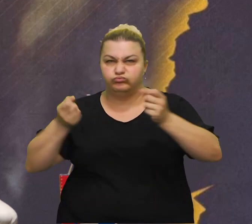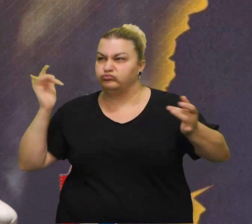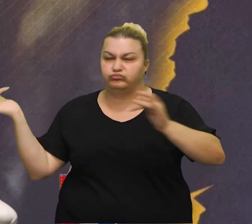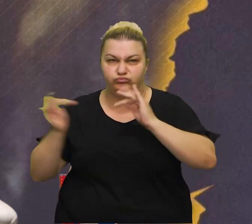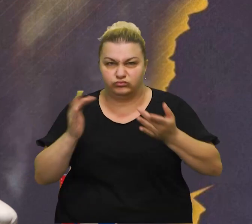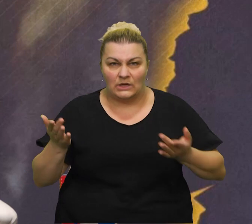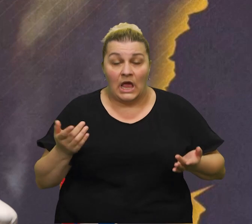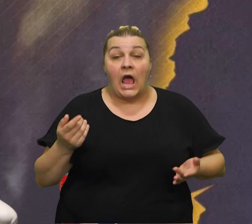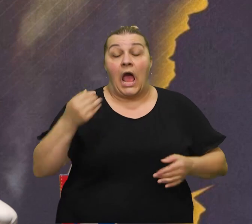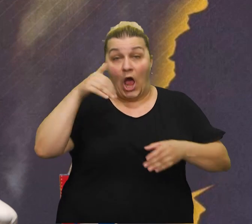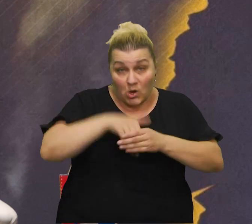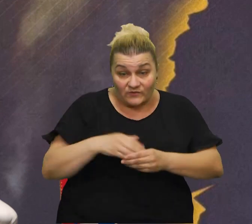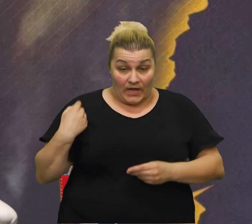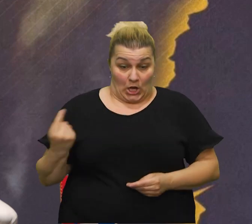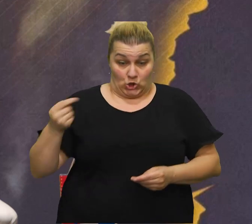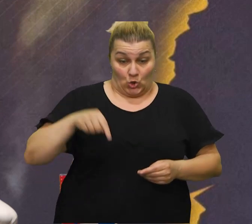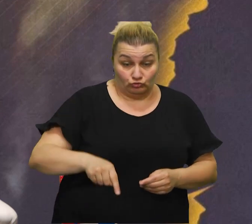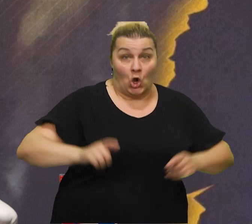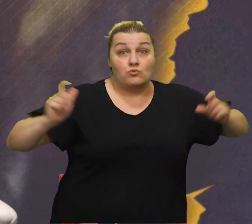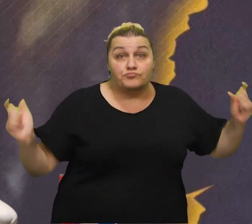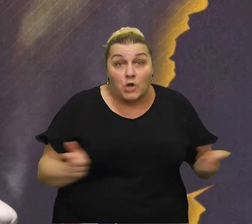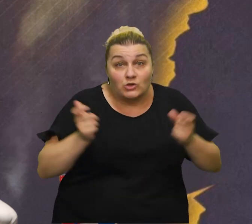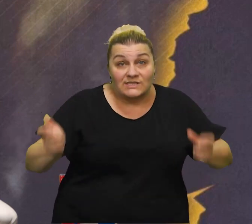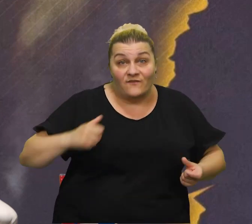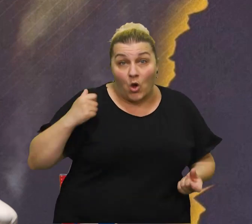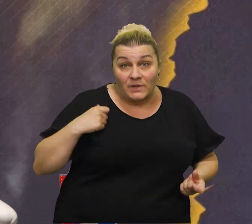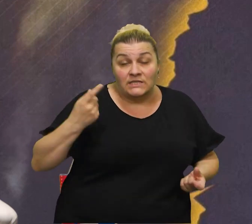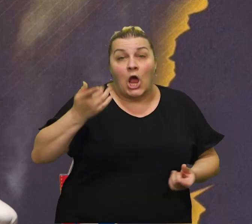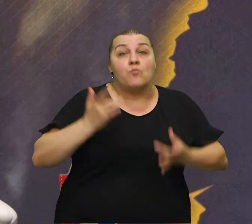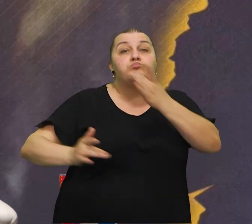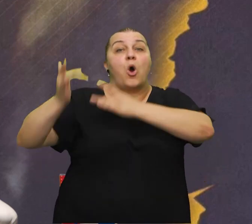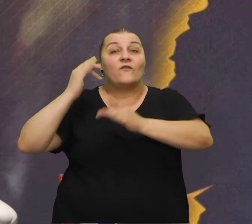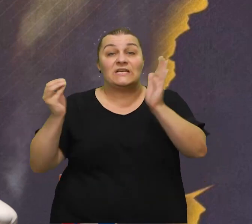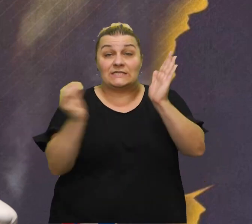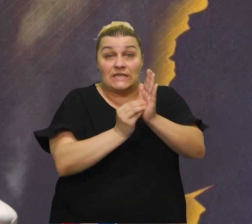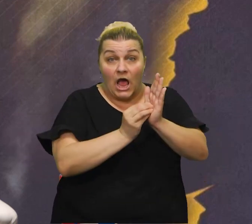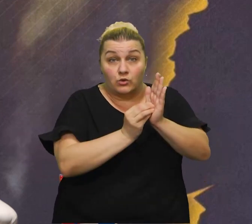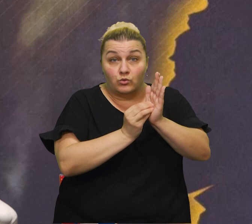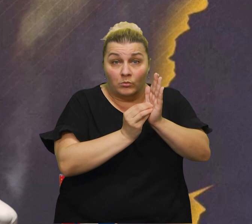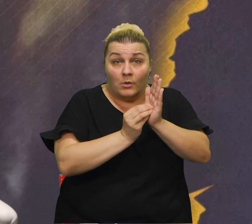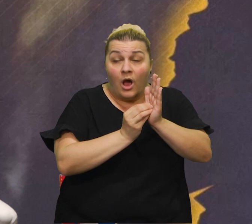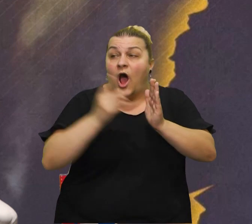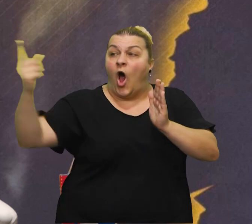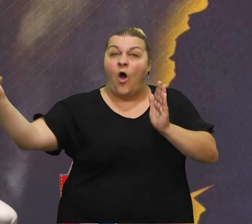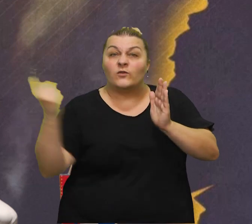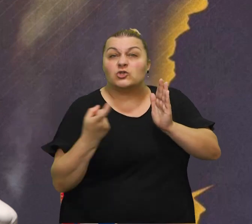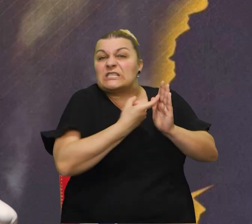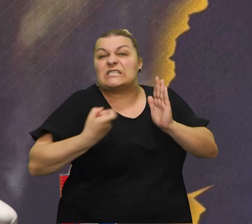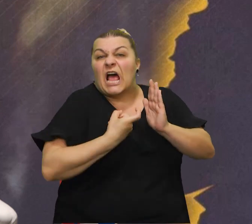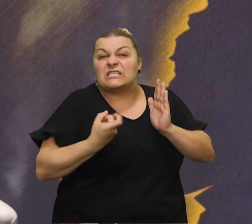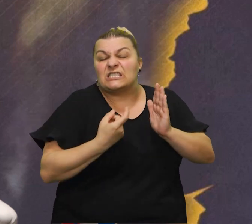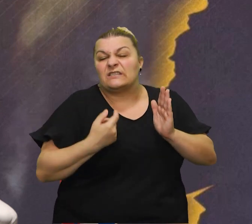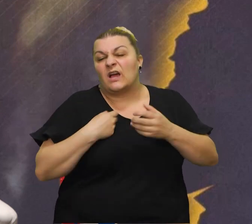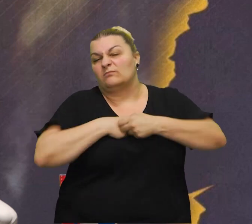proslavu Banovine, znači dan koji se obilješava kao povijesni dan i da im pokvara jedna osoba koja je došla s nekim ciljom